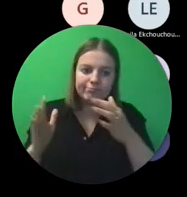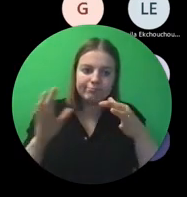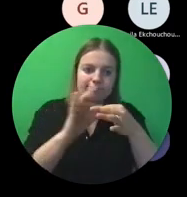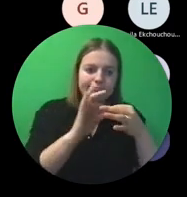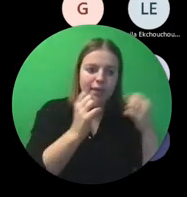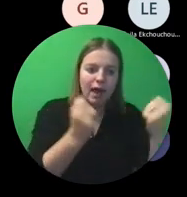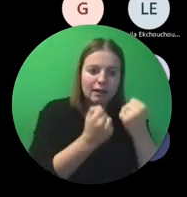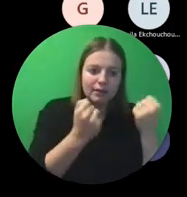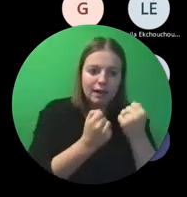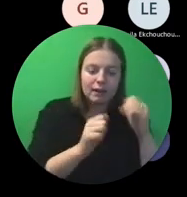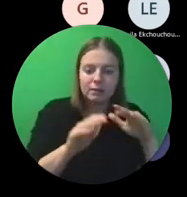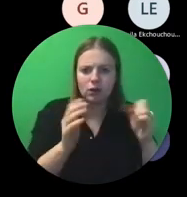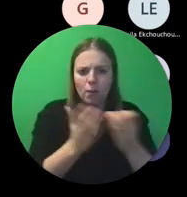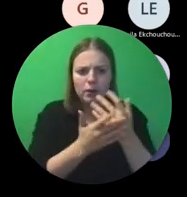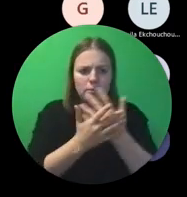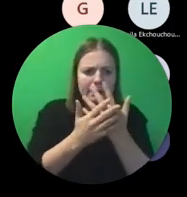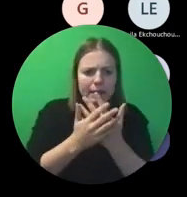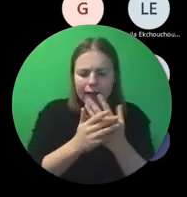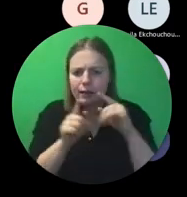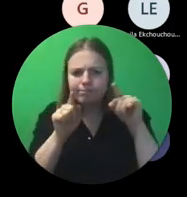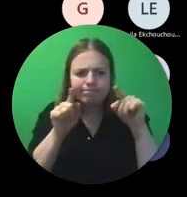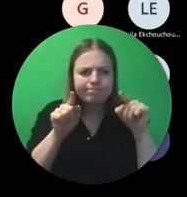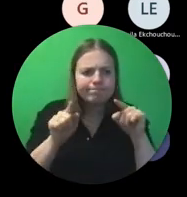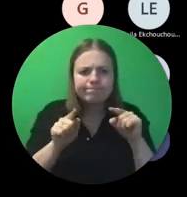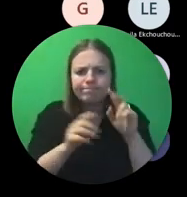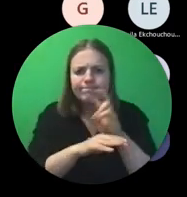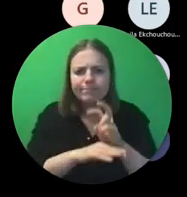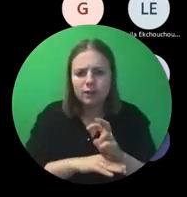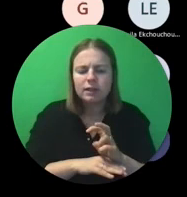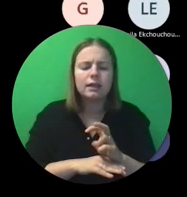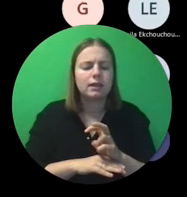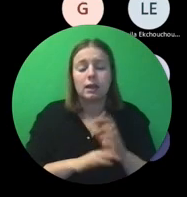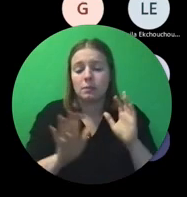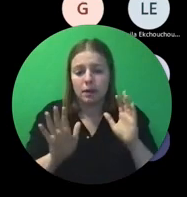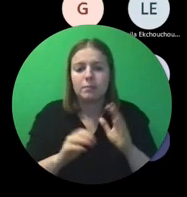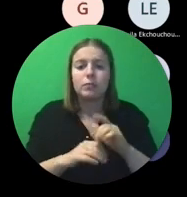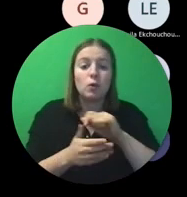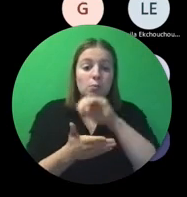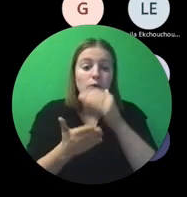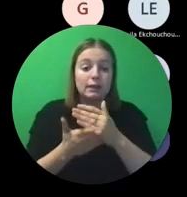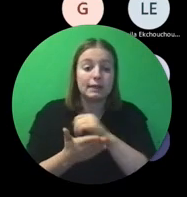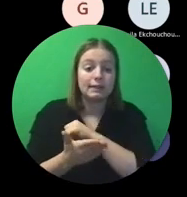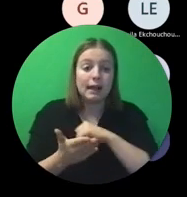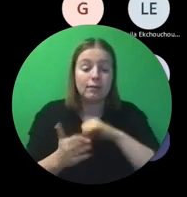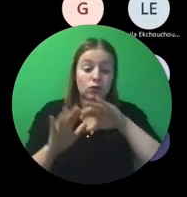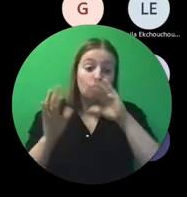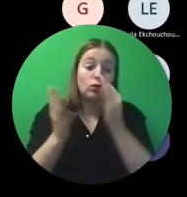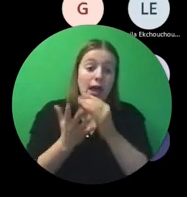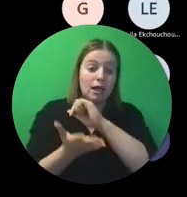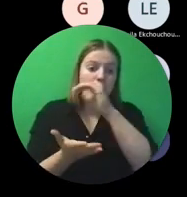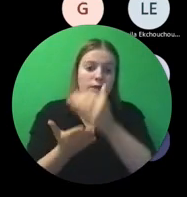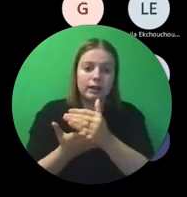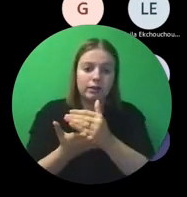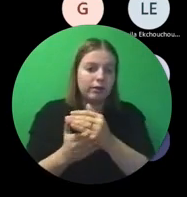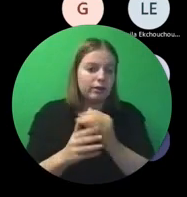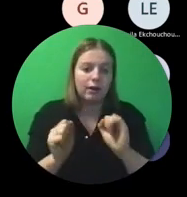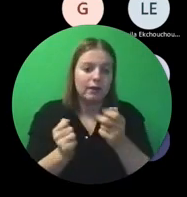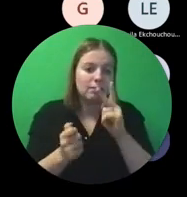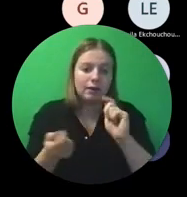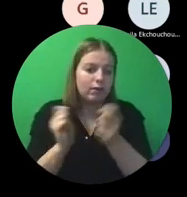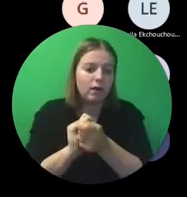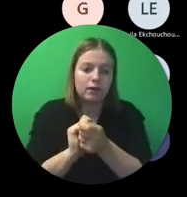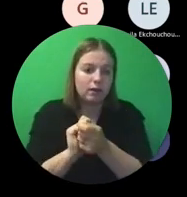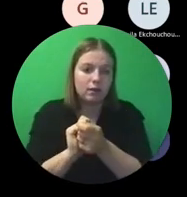misschien eens uw rekening moeten opnieuw maken, ik weet het niet. Maar goed, aan het budget zelf, het totaalbudget, daar wordt niet meer aan